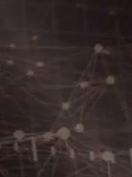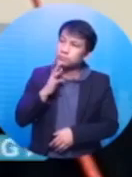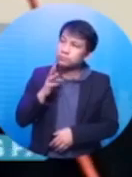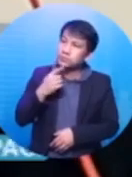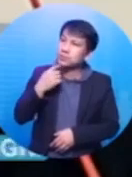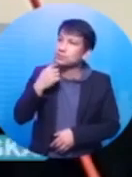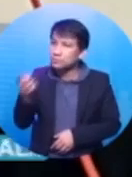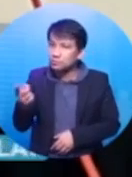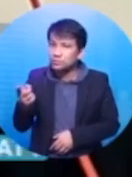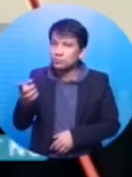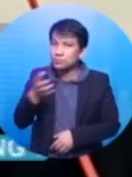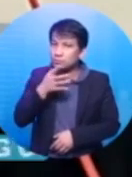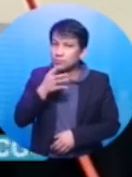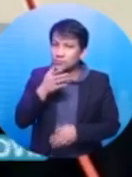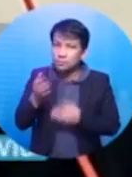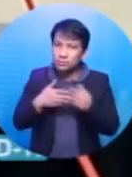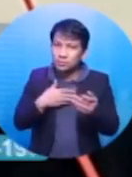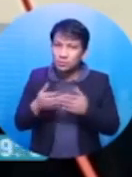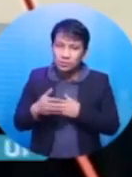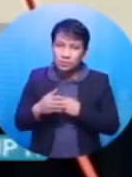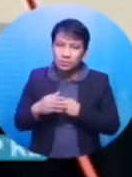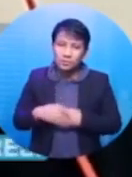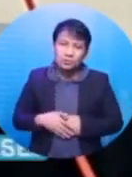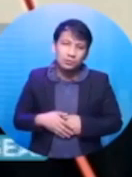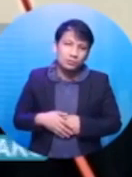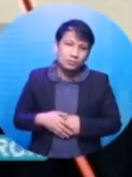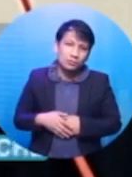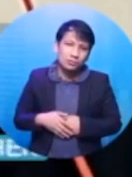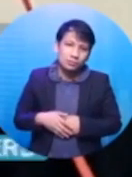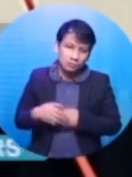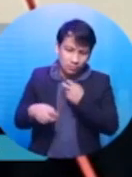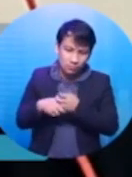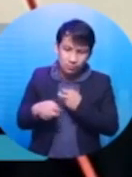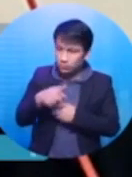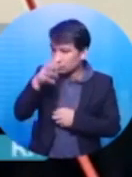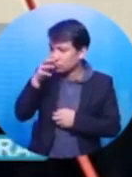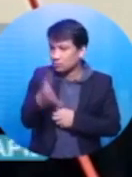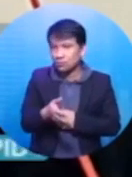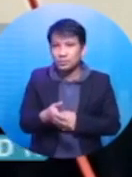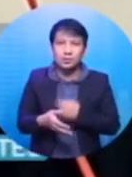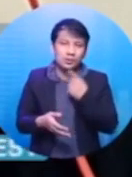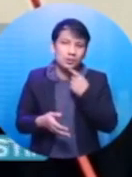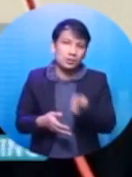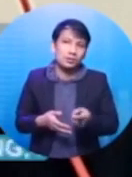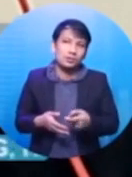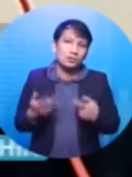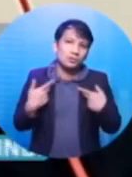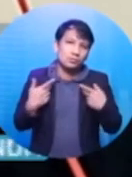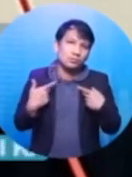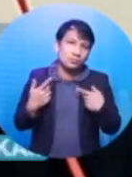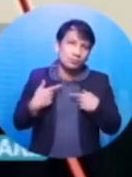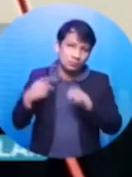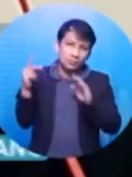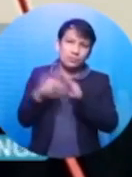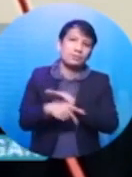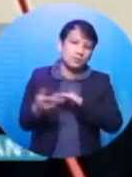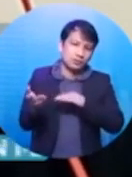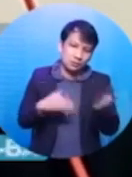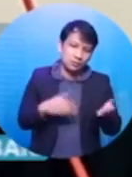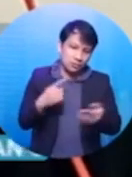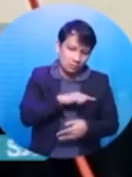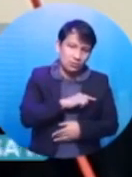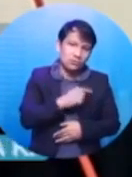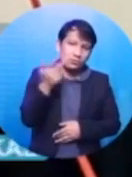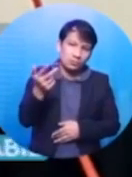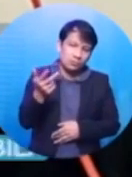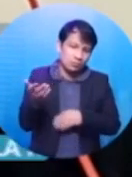Sabi ko, Mabit ayaw mo po ba tumigil dyan? Sabi, ano pa kayalam mo? Tapos, bigla niya pong sinabi, may mamamatay daw po isa sa aming tatlo.